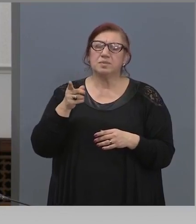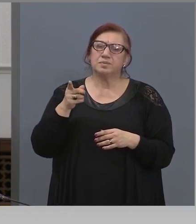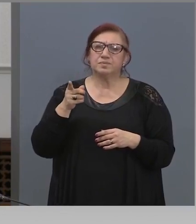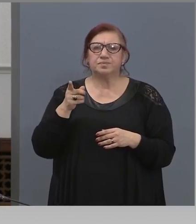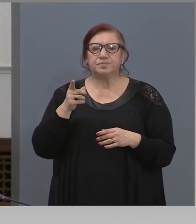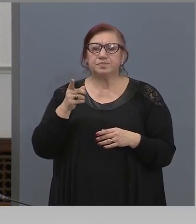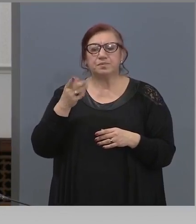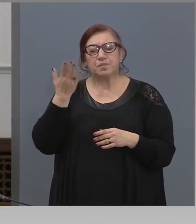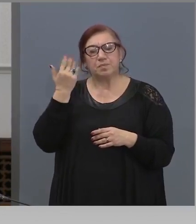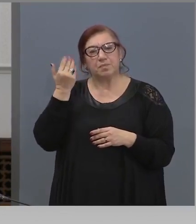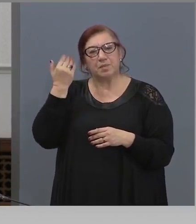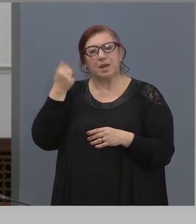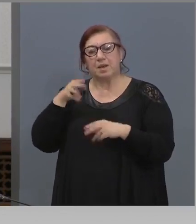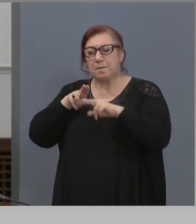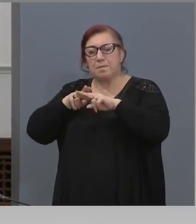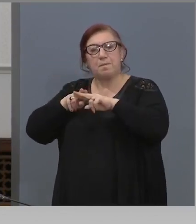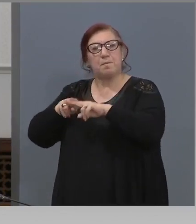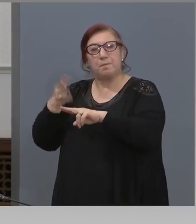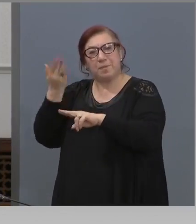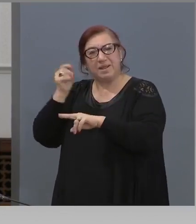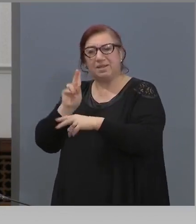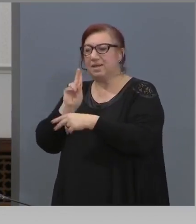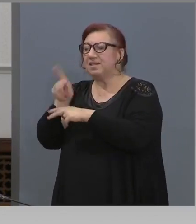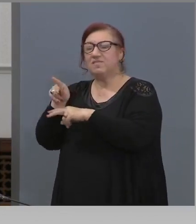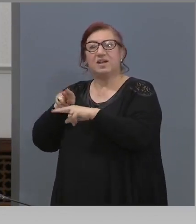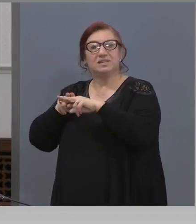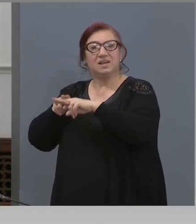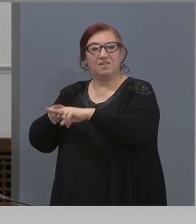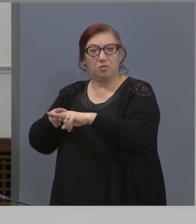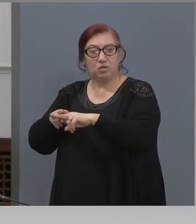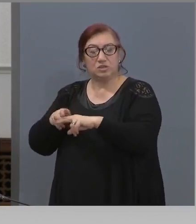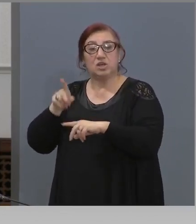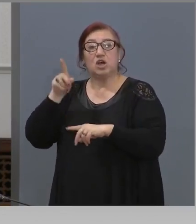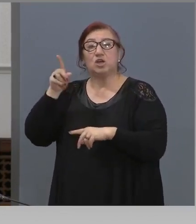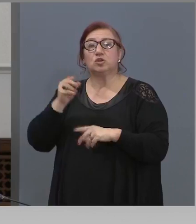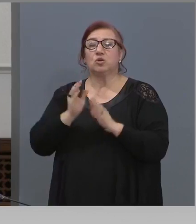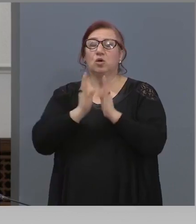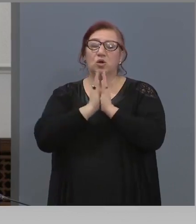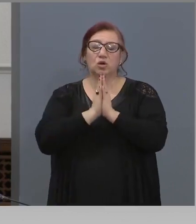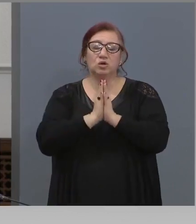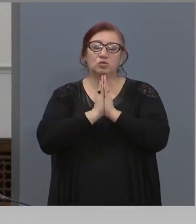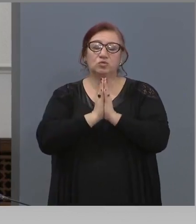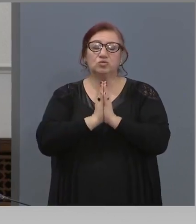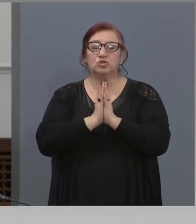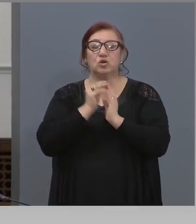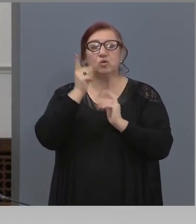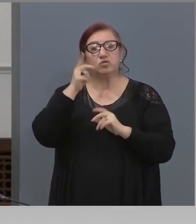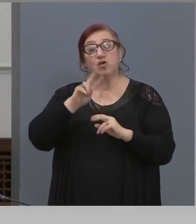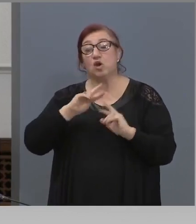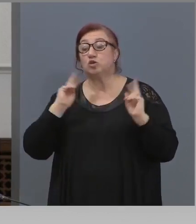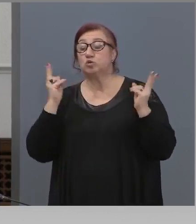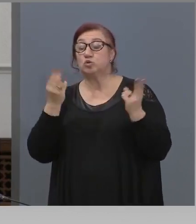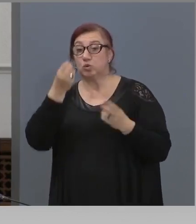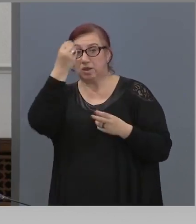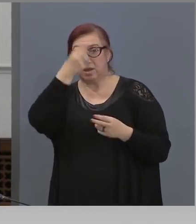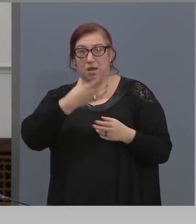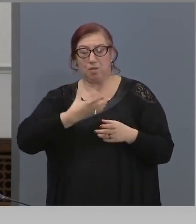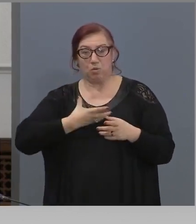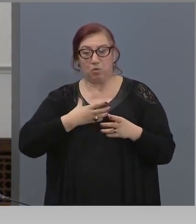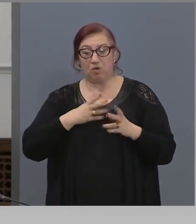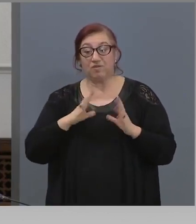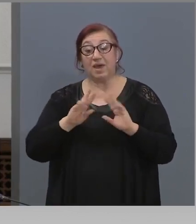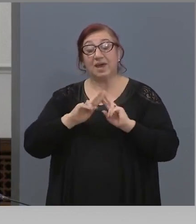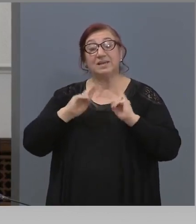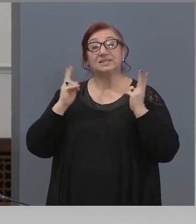в болница да го вкарат, той е служил прежде усвещен на литургия с други духовници. заедно са се